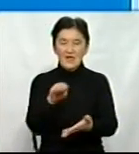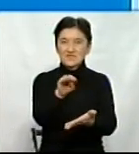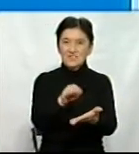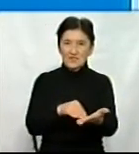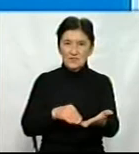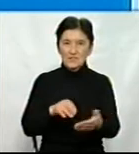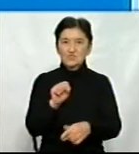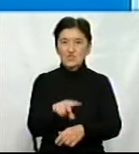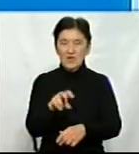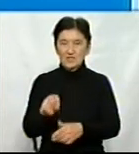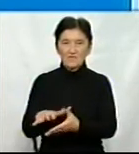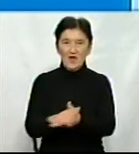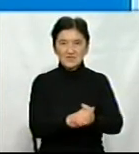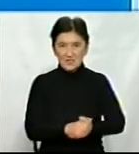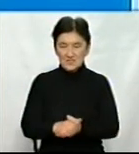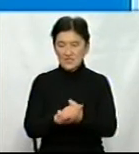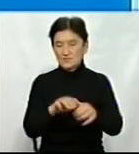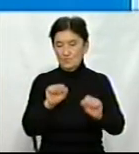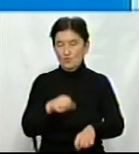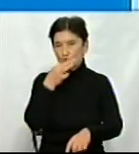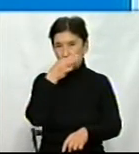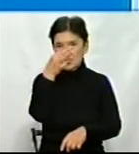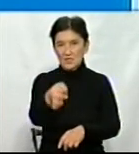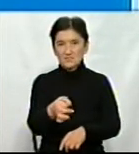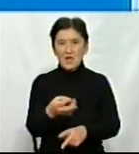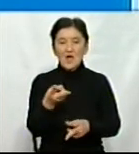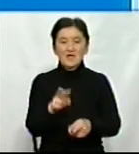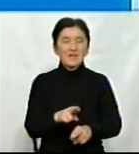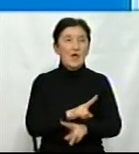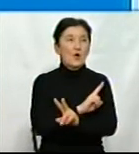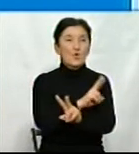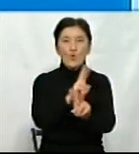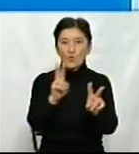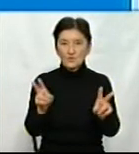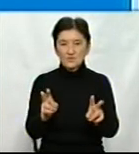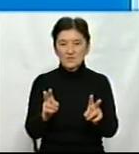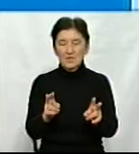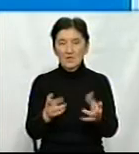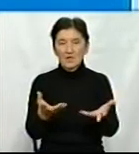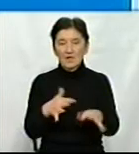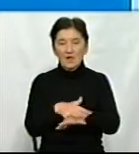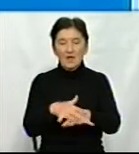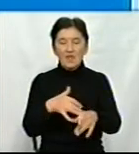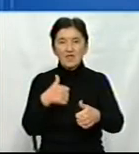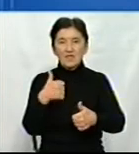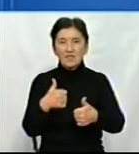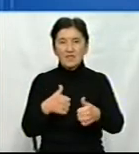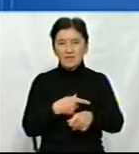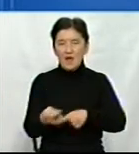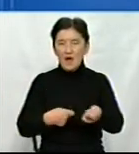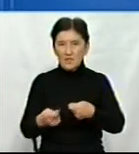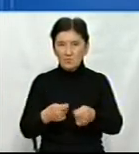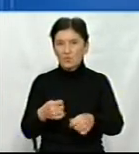членів асоціації, можу сказати, що для когось брак ярмарок став дуже